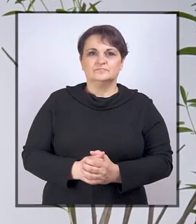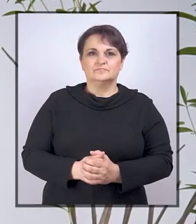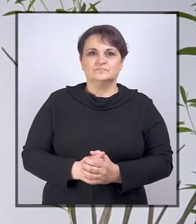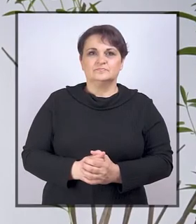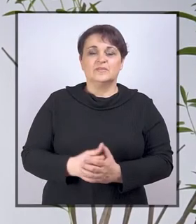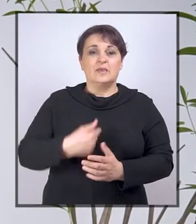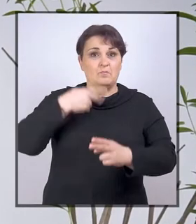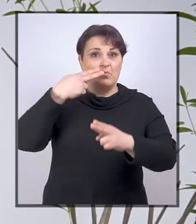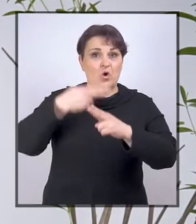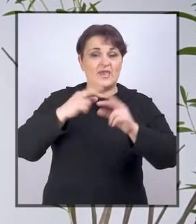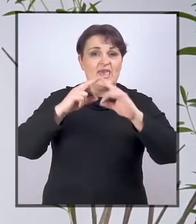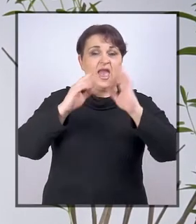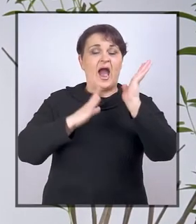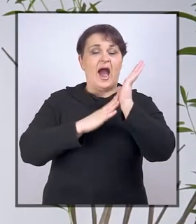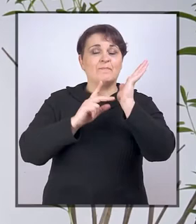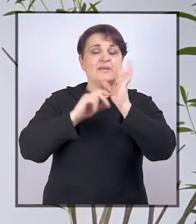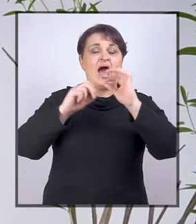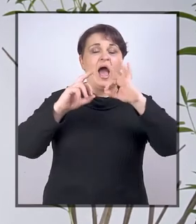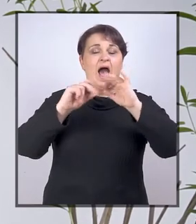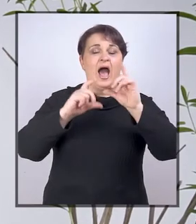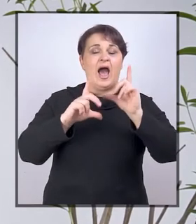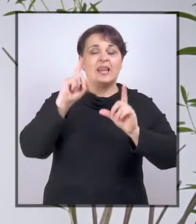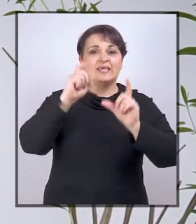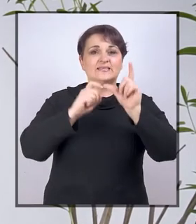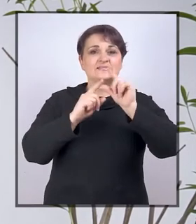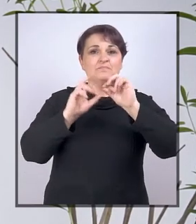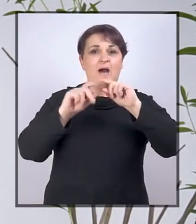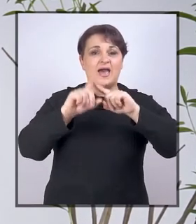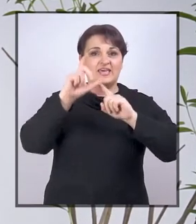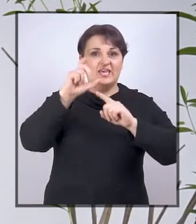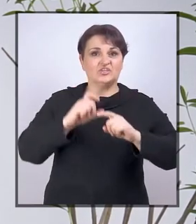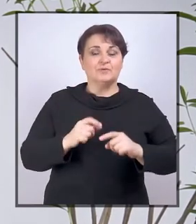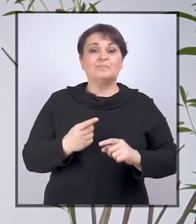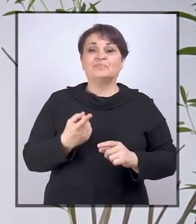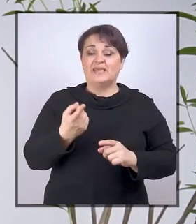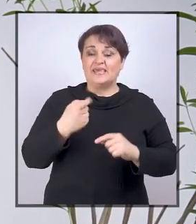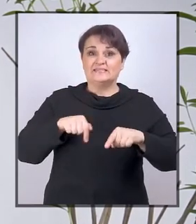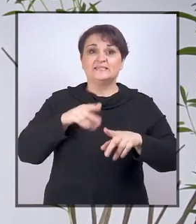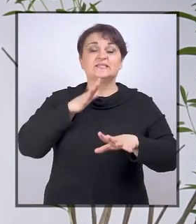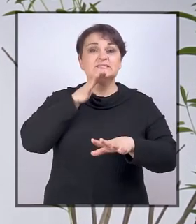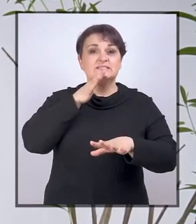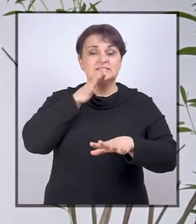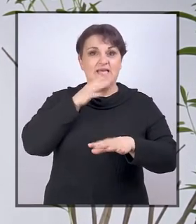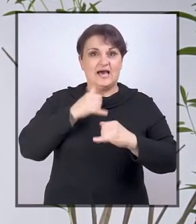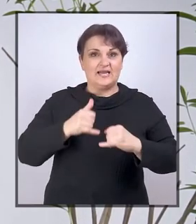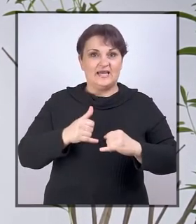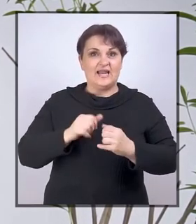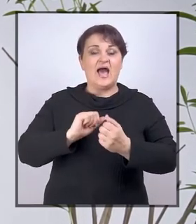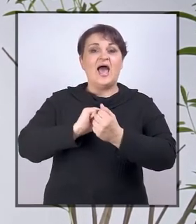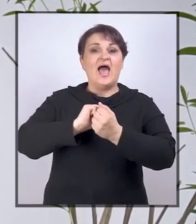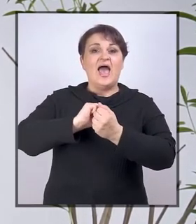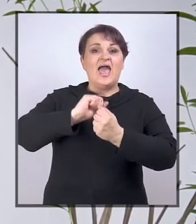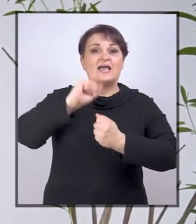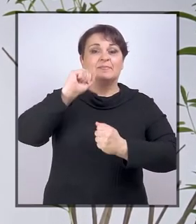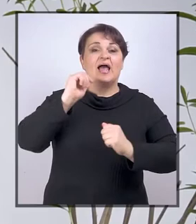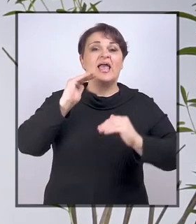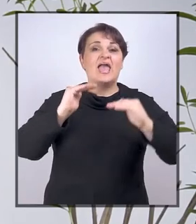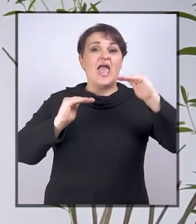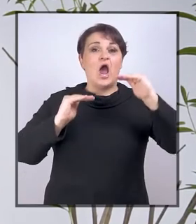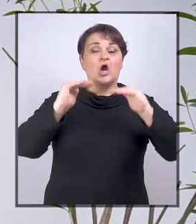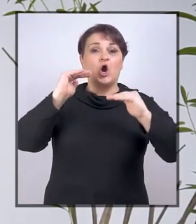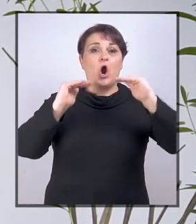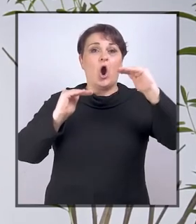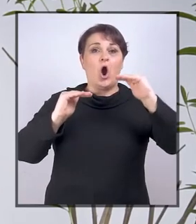Moje ime je Amna Alispahić, iz Sarajeva sam, diplomirana